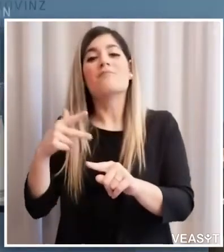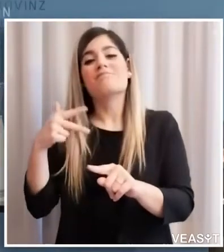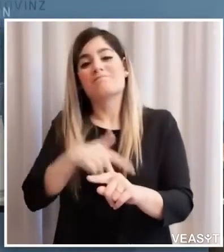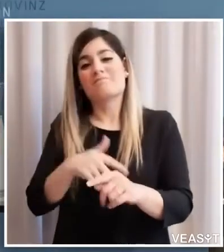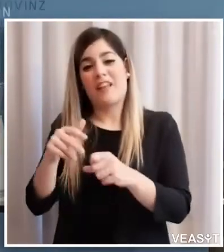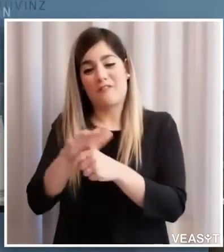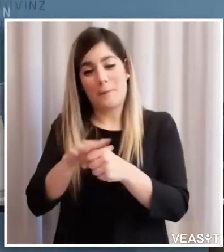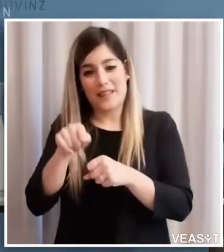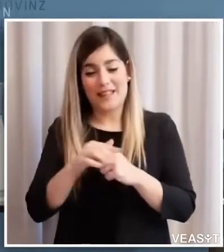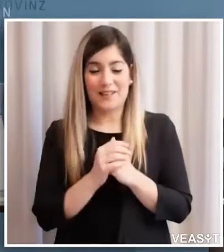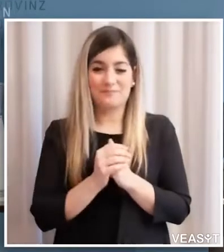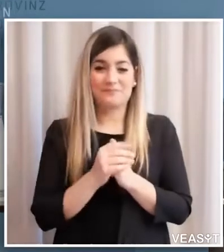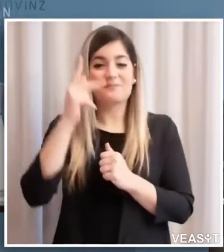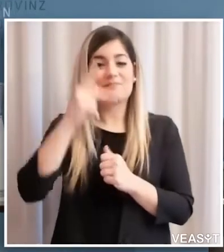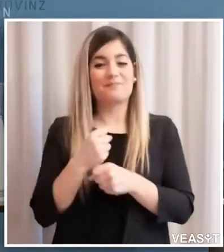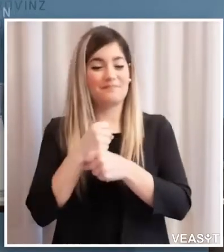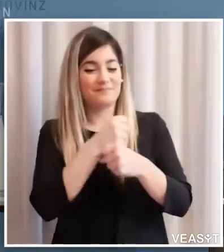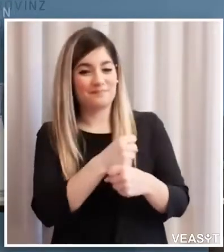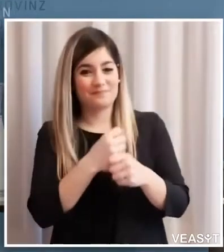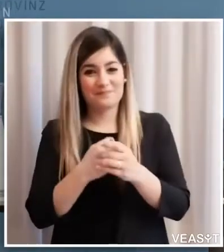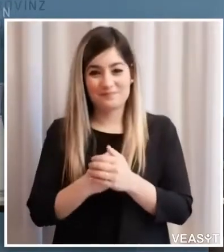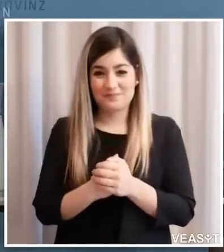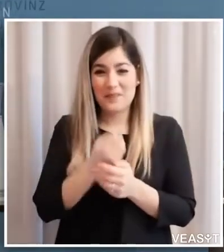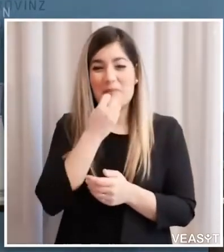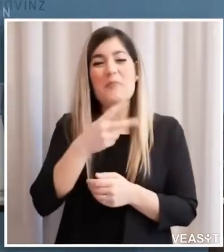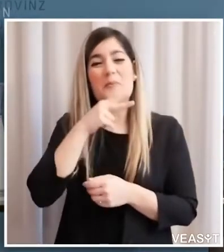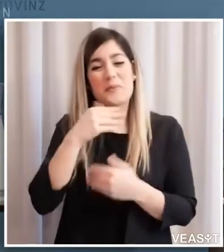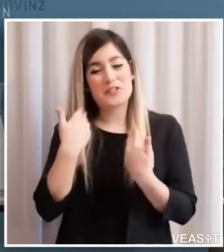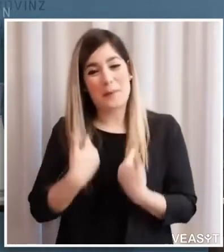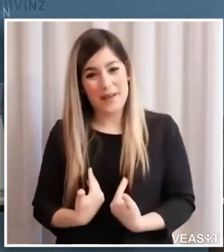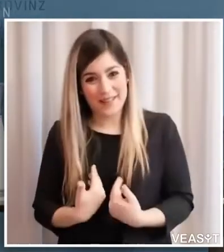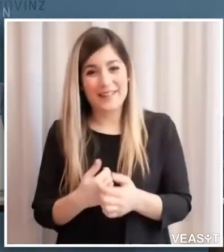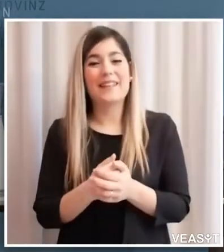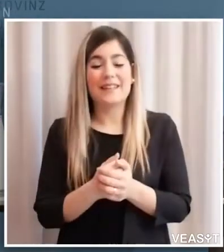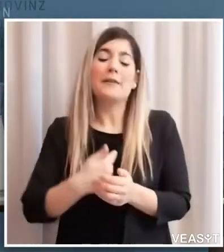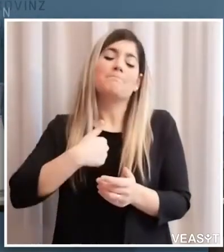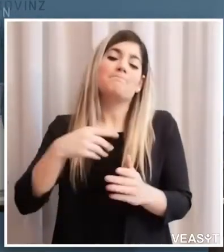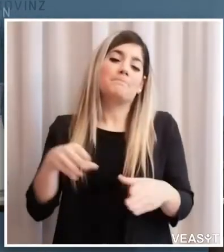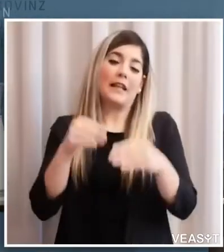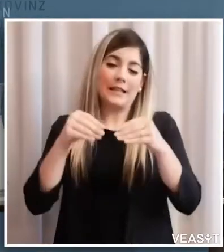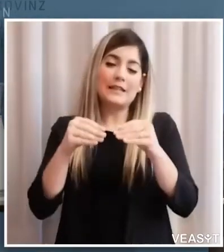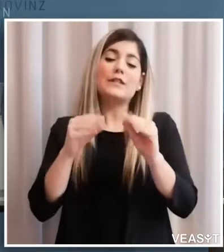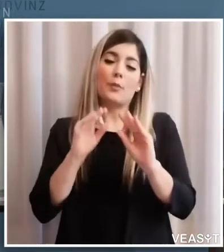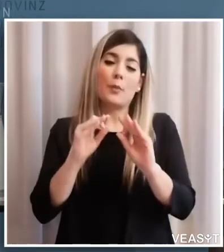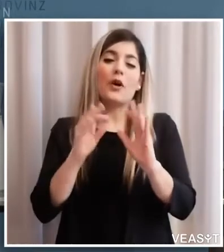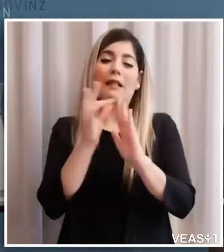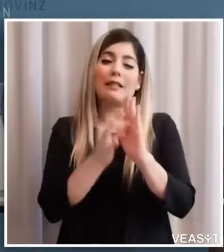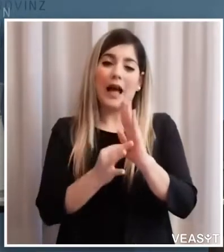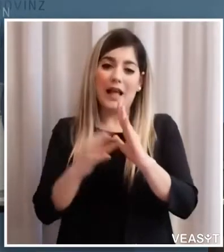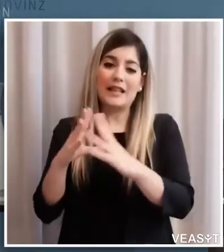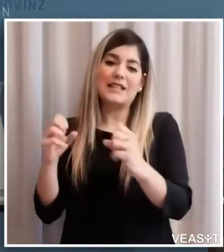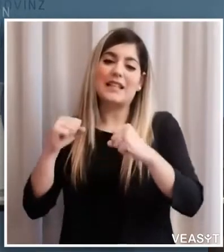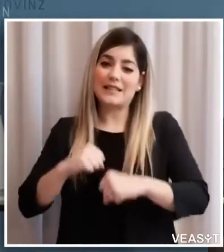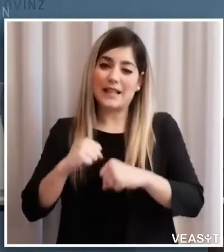Buon pomeriggio anche da parte mia. Innanzitutto posso comunicare i dati che ci sono stati riferiti dall'azienda